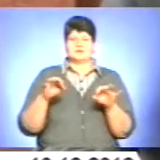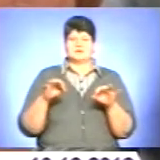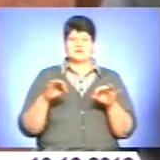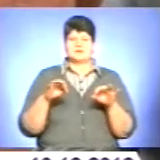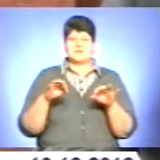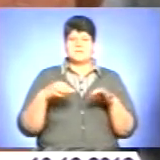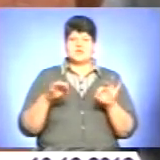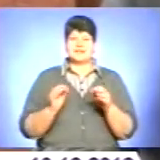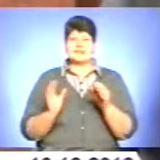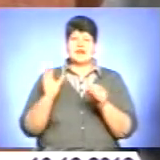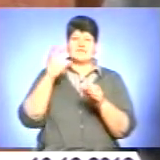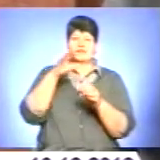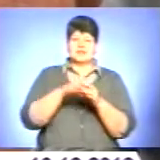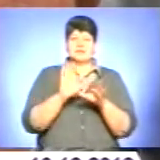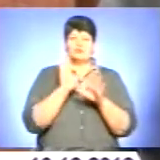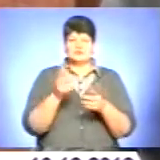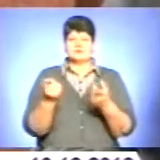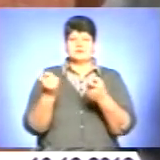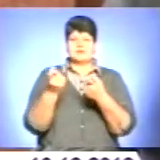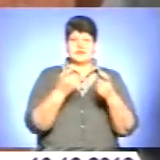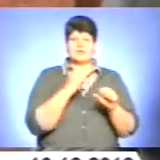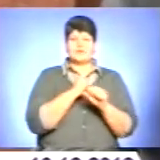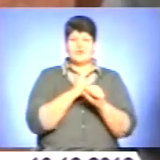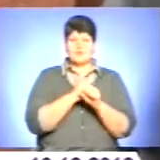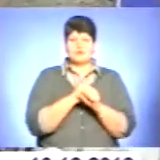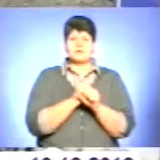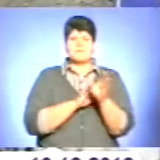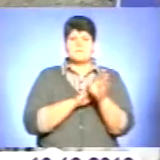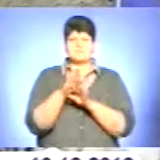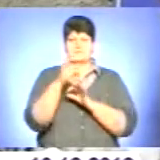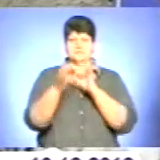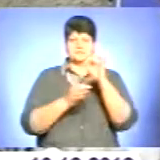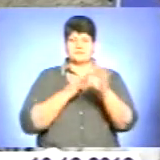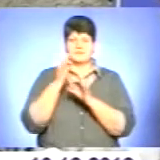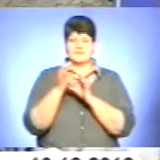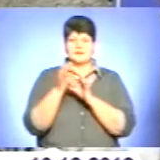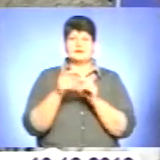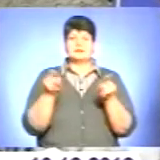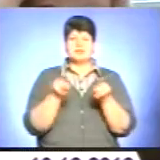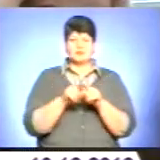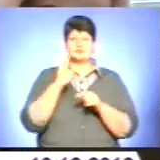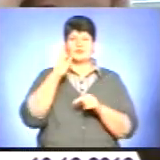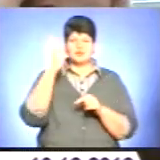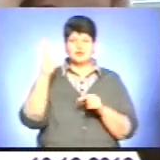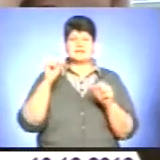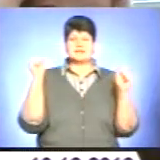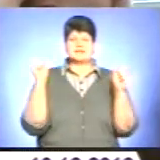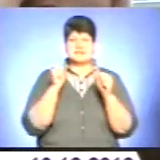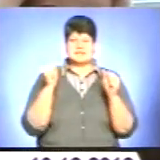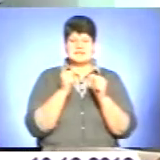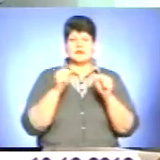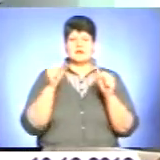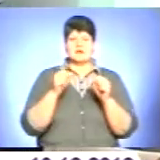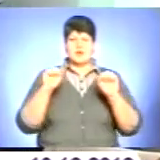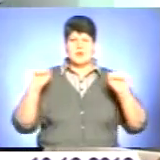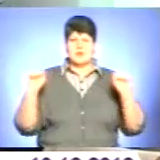які були задіяні в роботі повних, повну добу. Синоптики прогнозують сніг та холодну погоду на весь тиждень.